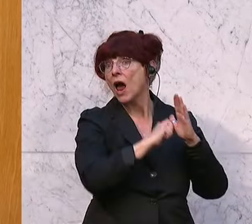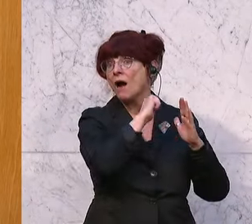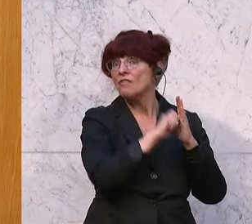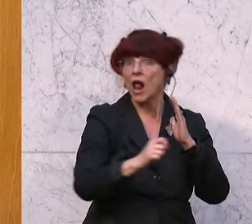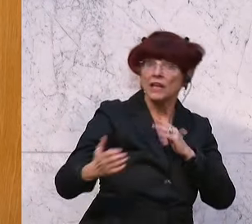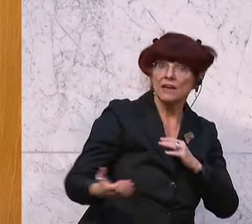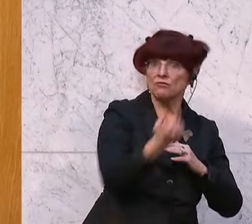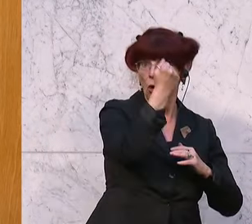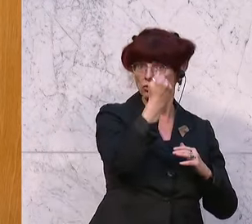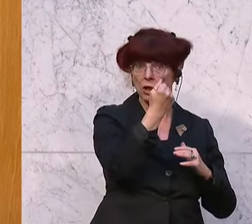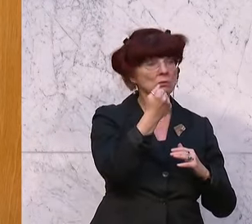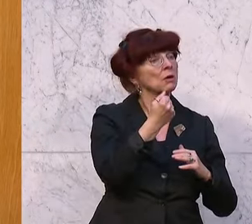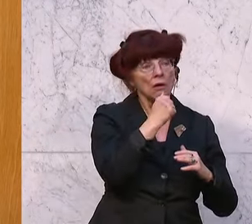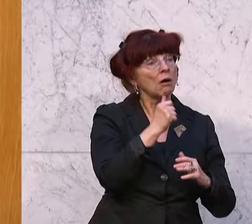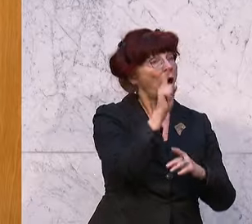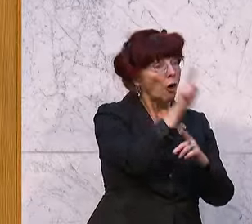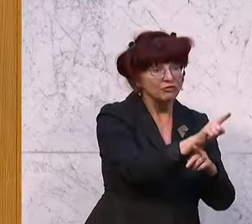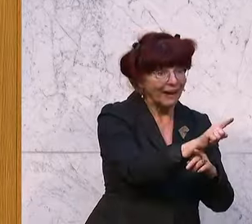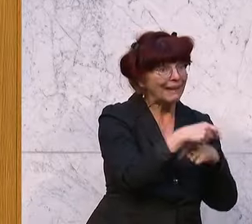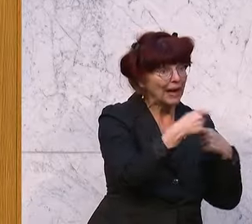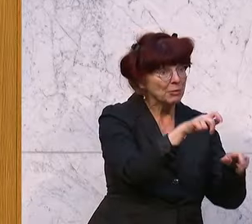deshalb ist es so, wie es ist.